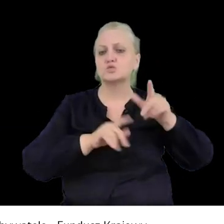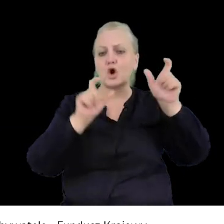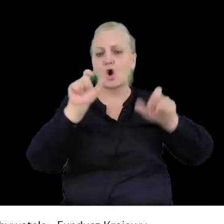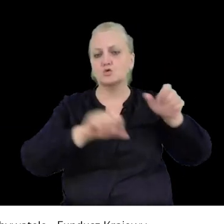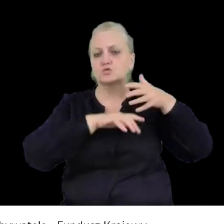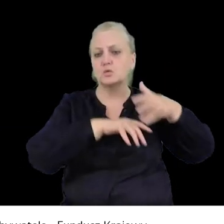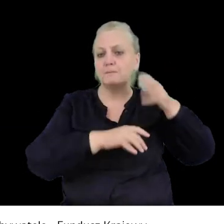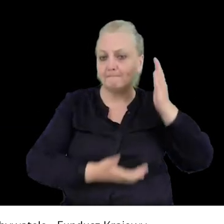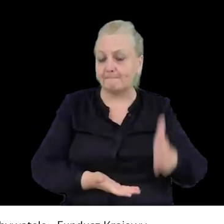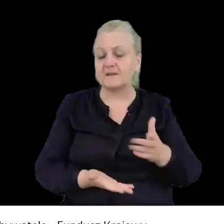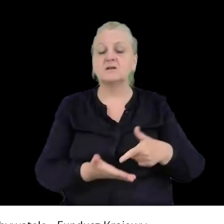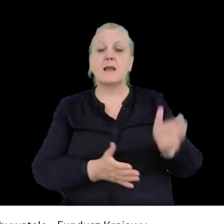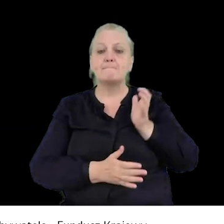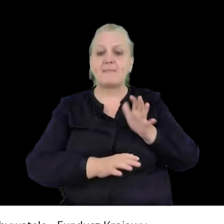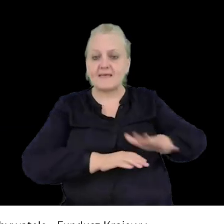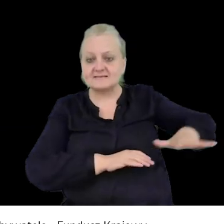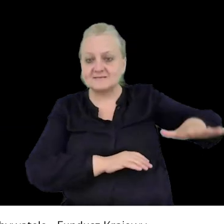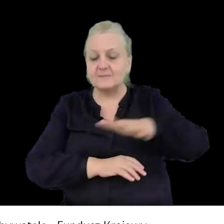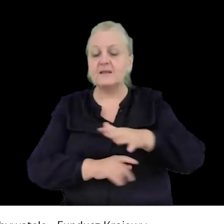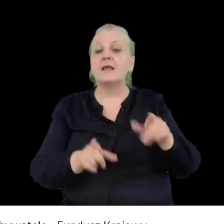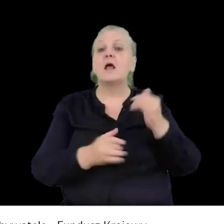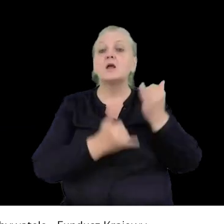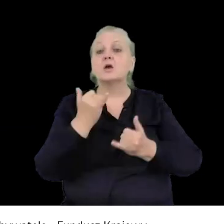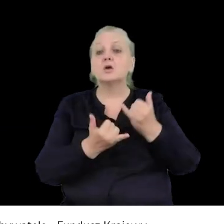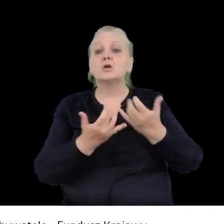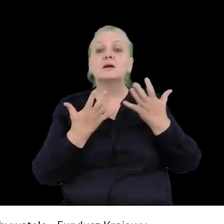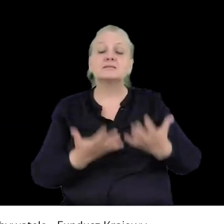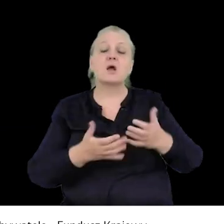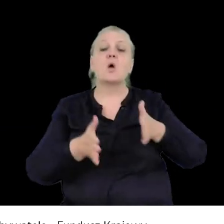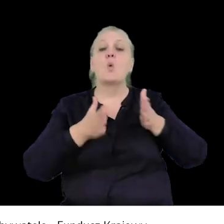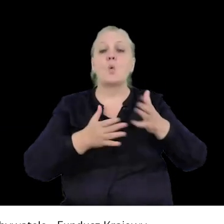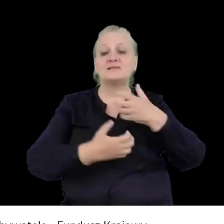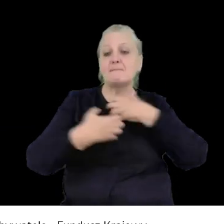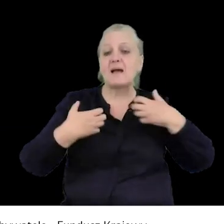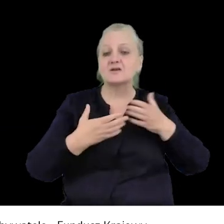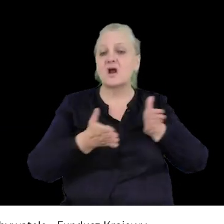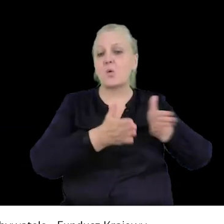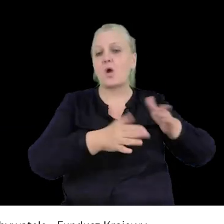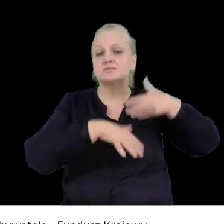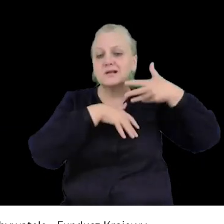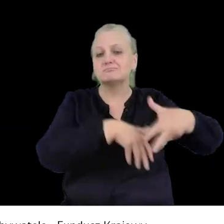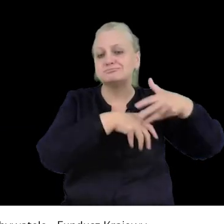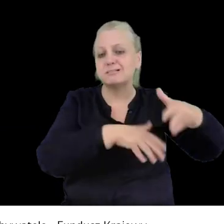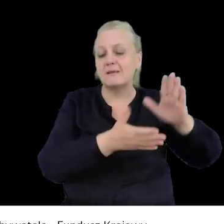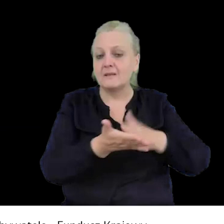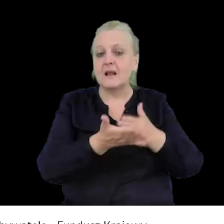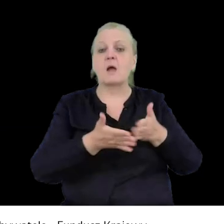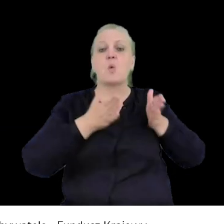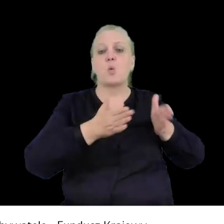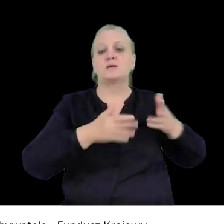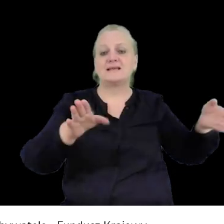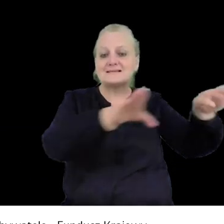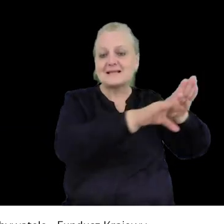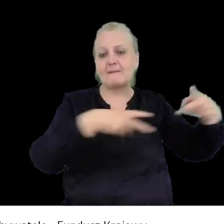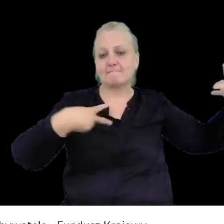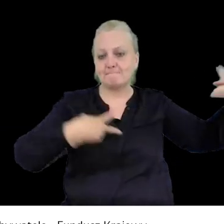mogło zabezpieczyć teren, albo jeżeli chcemy na przykład maszerować ulicą Marszałkowską, to żeby mogło zamknąć tę ulicę, przygotować